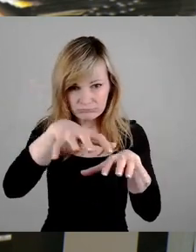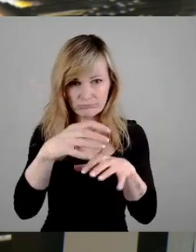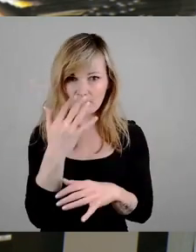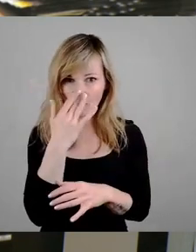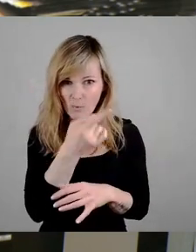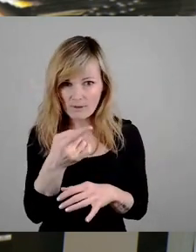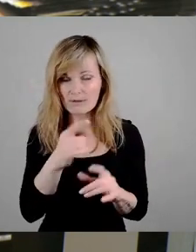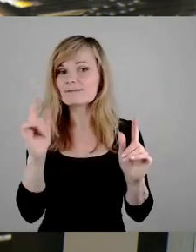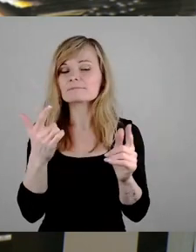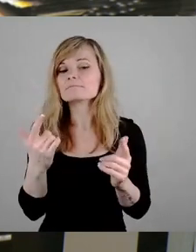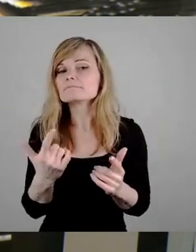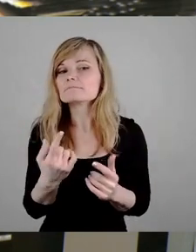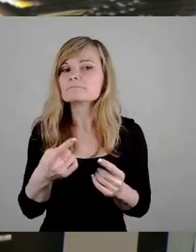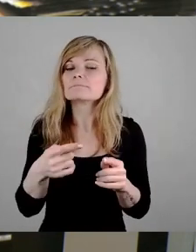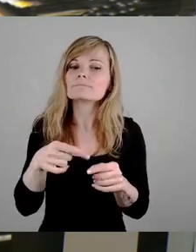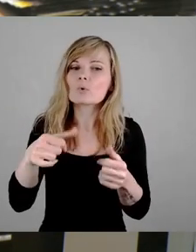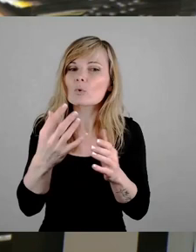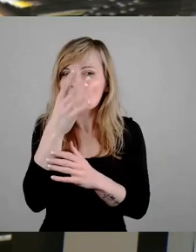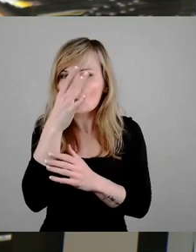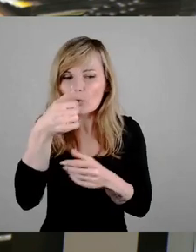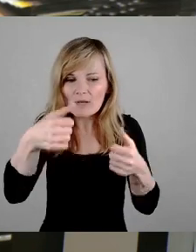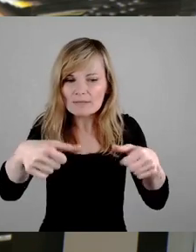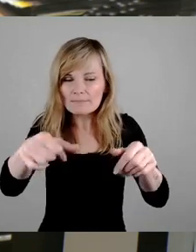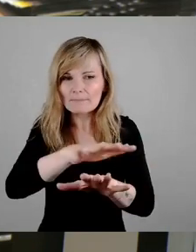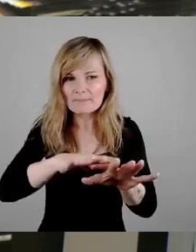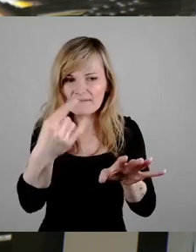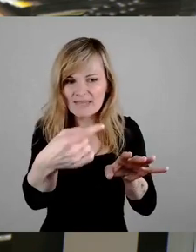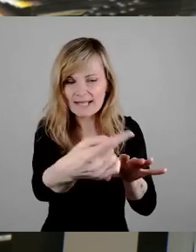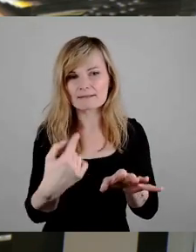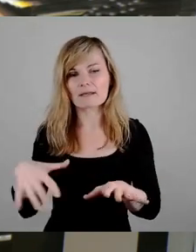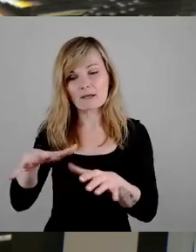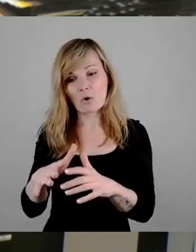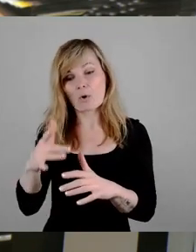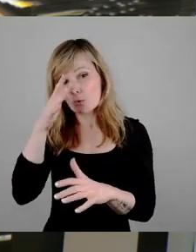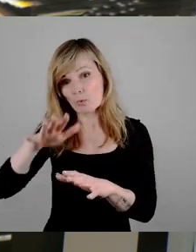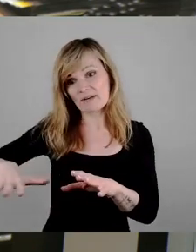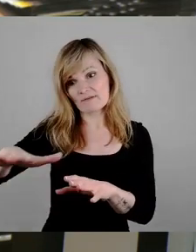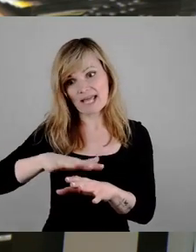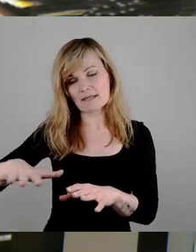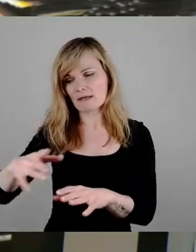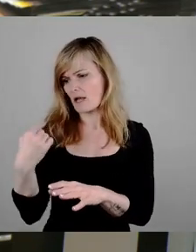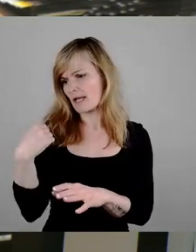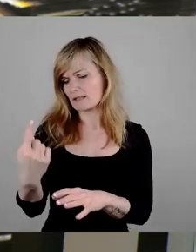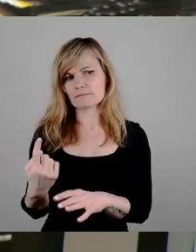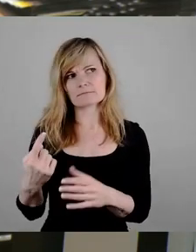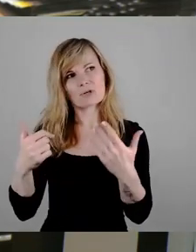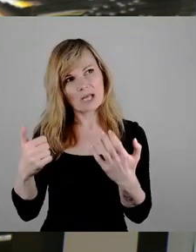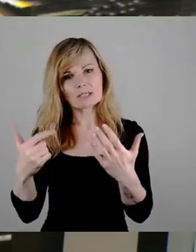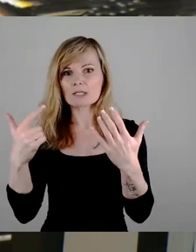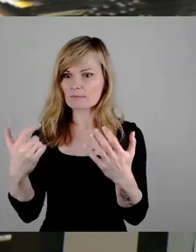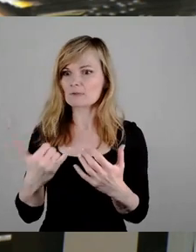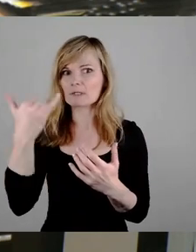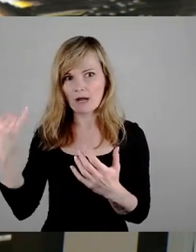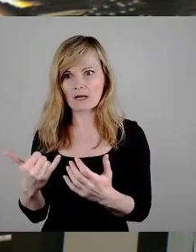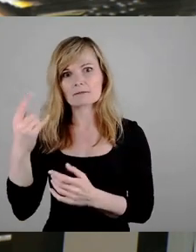gewachsenen Grünflächen sind und die Grünflächen, die wir haben und das sind sehr große Bereiche, wo in den letzten 60, 70 Jahren regelrecht Wald auch